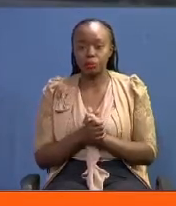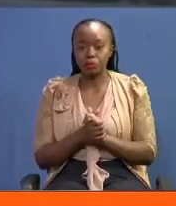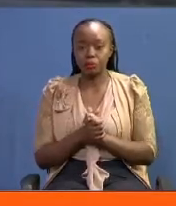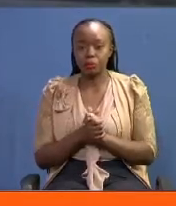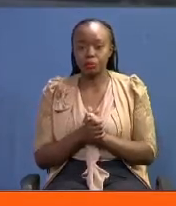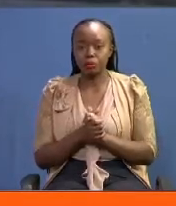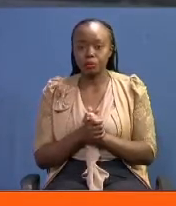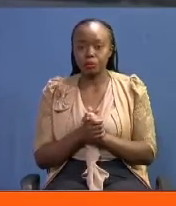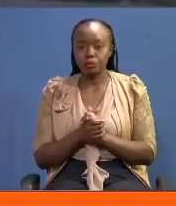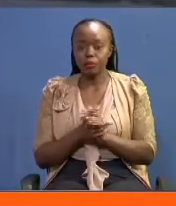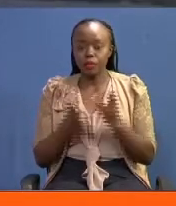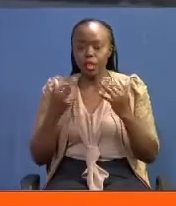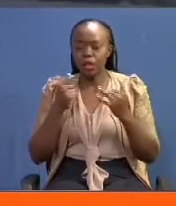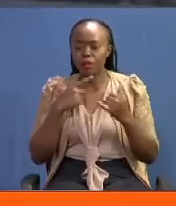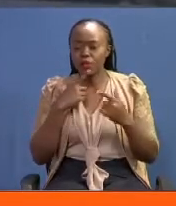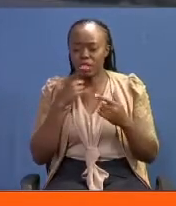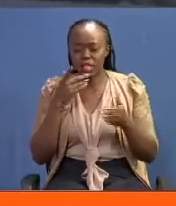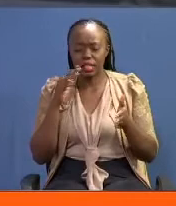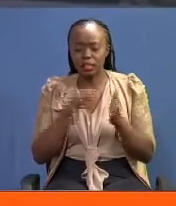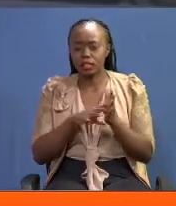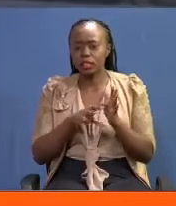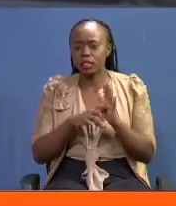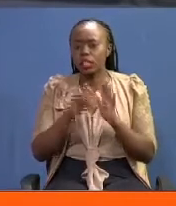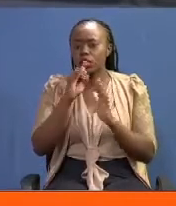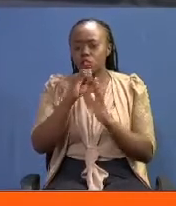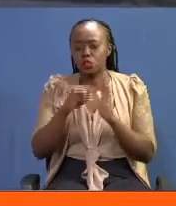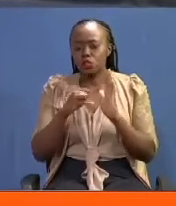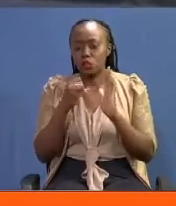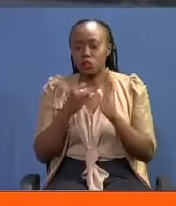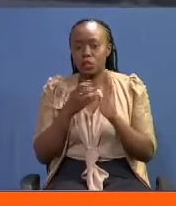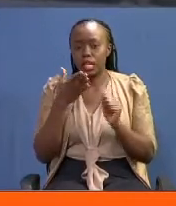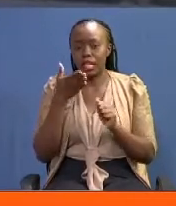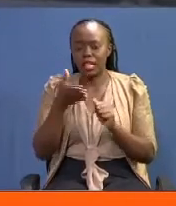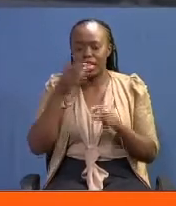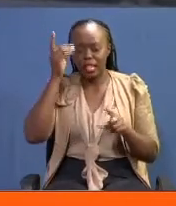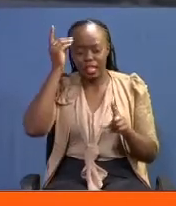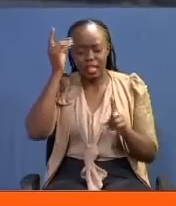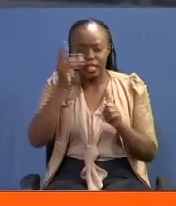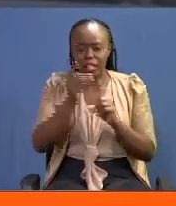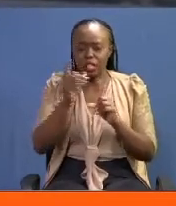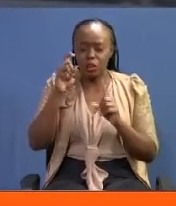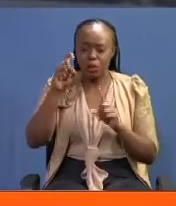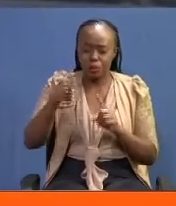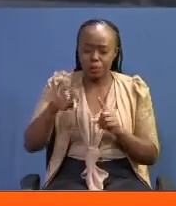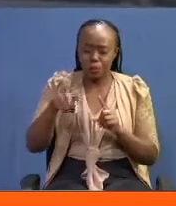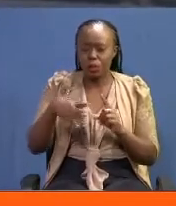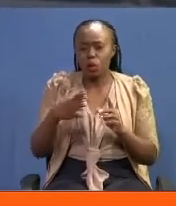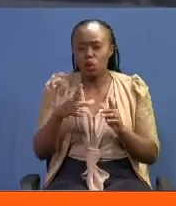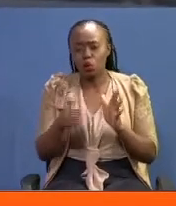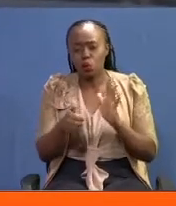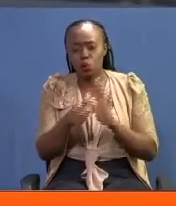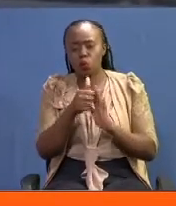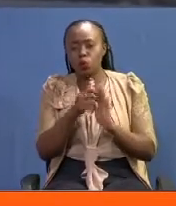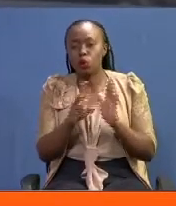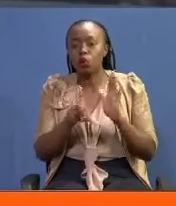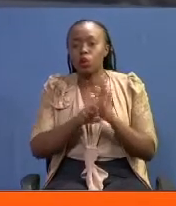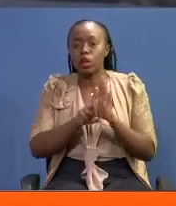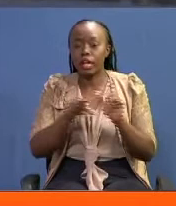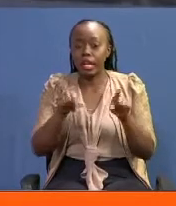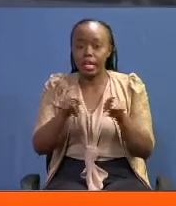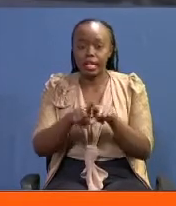As I said of the judiciary, their decisions must consider the letter of the law, but fundamentally,